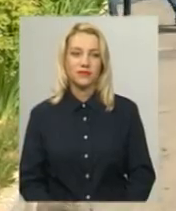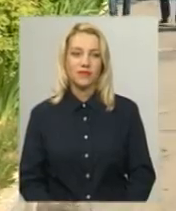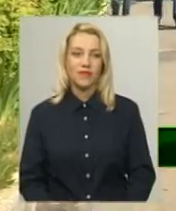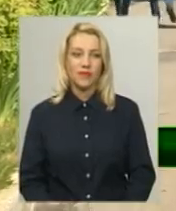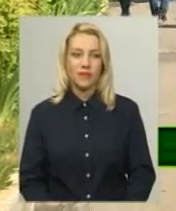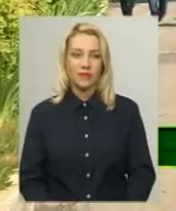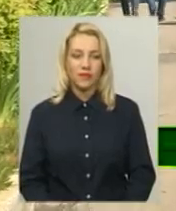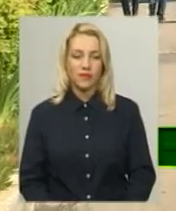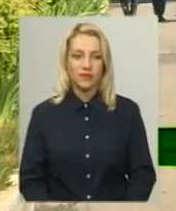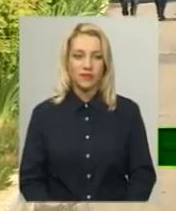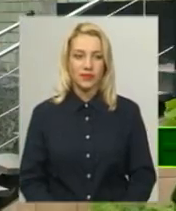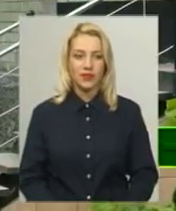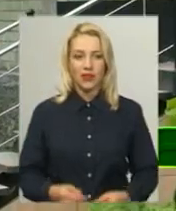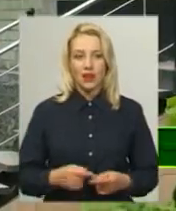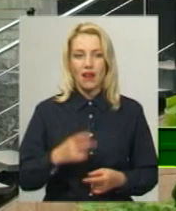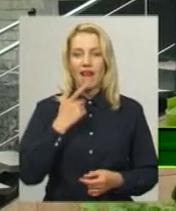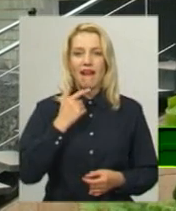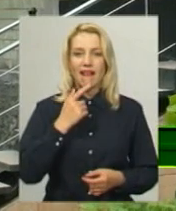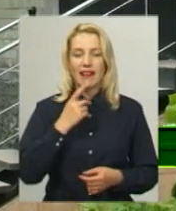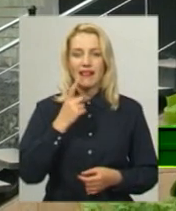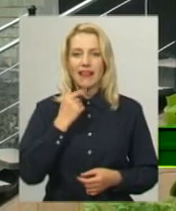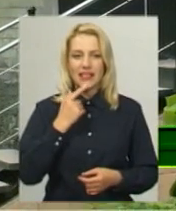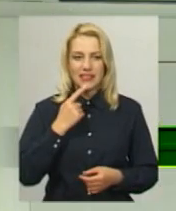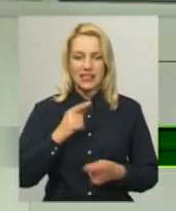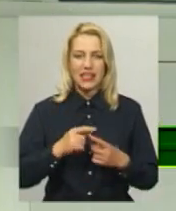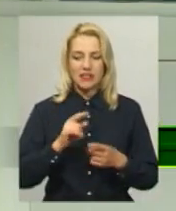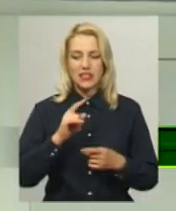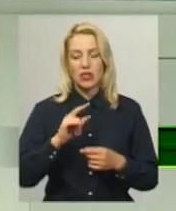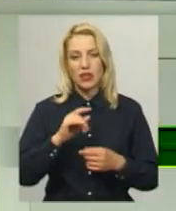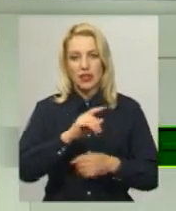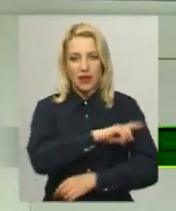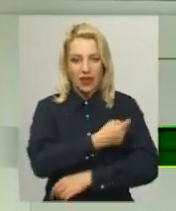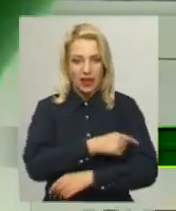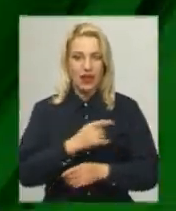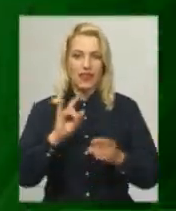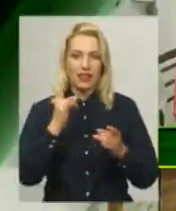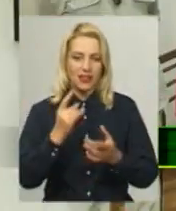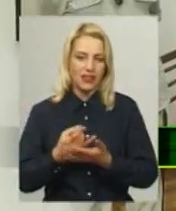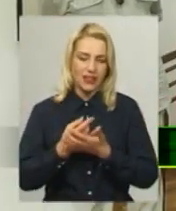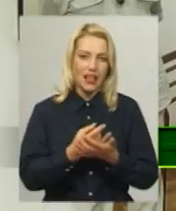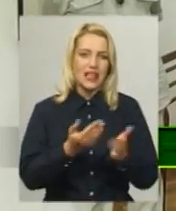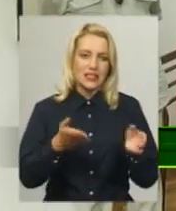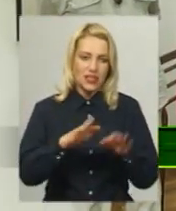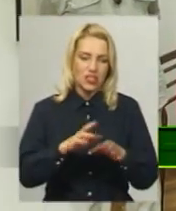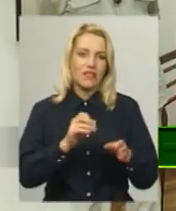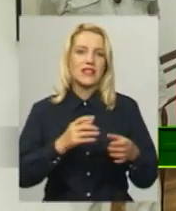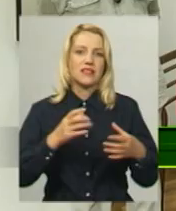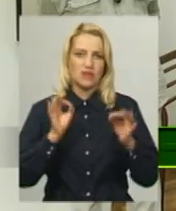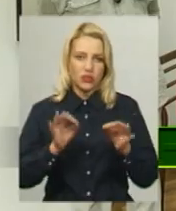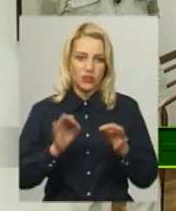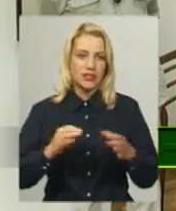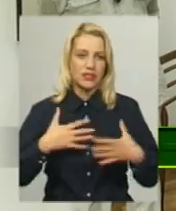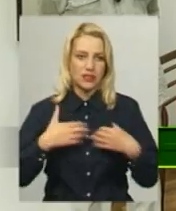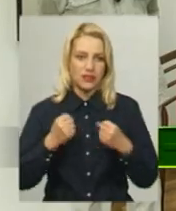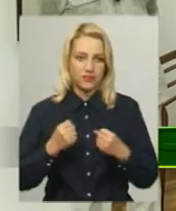Малюк, якого в вікні життя Красирівської райлікарні залишила мати, у стабільно важкому стані. Родину екскурсії презентували у Хмельницькому